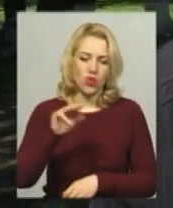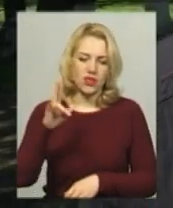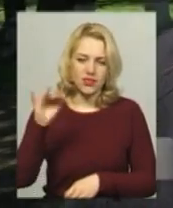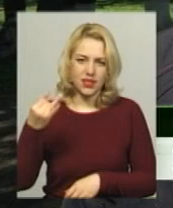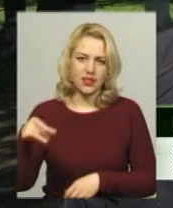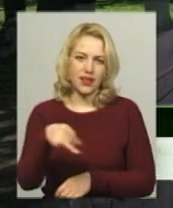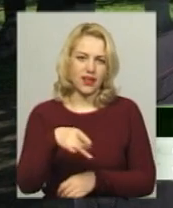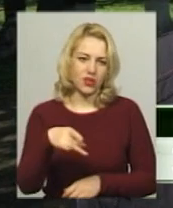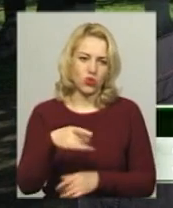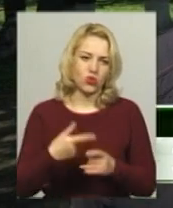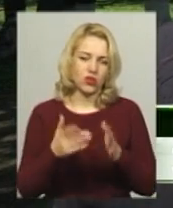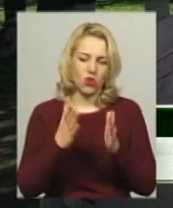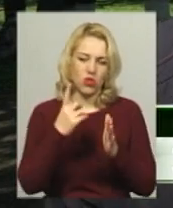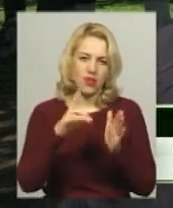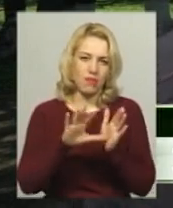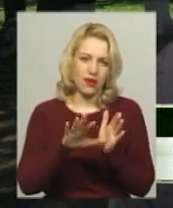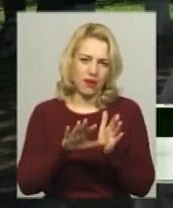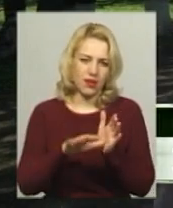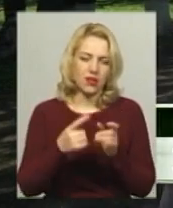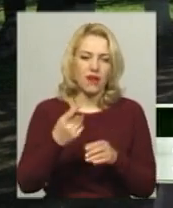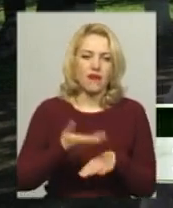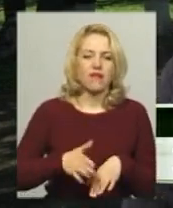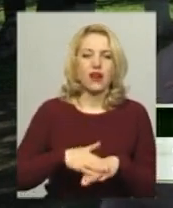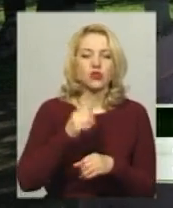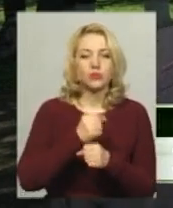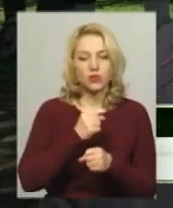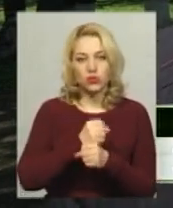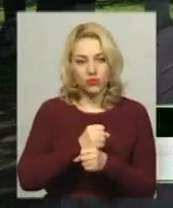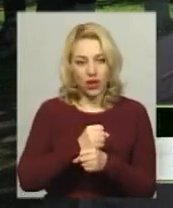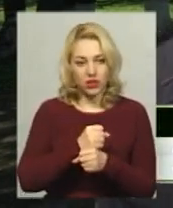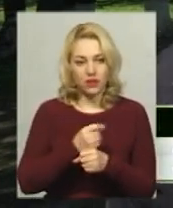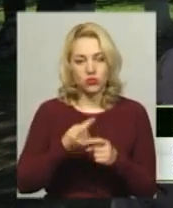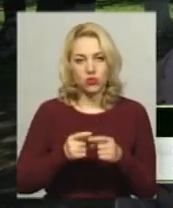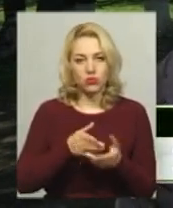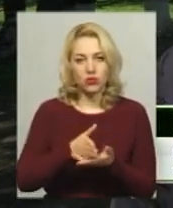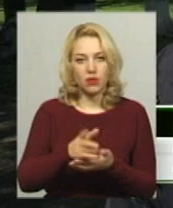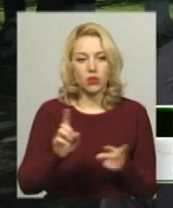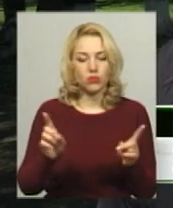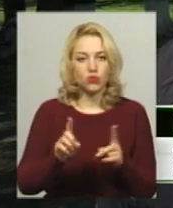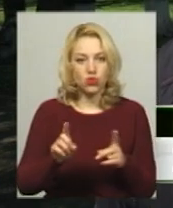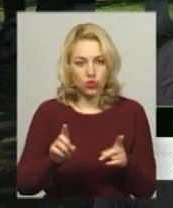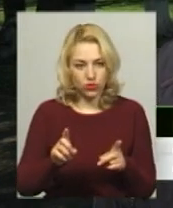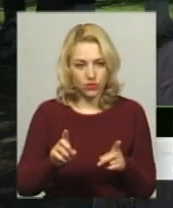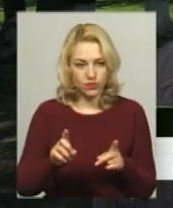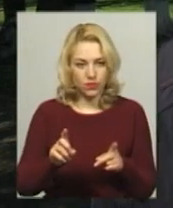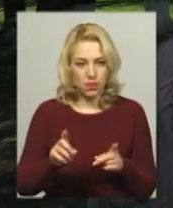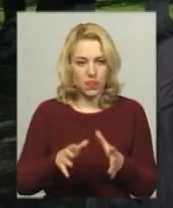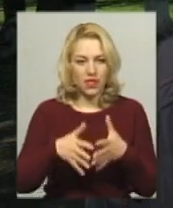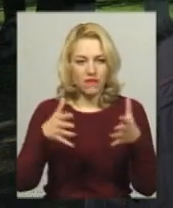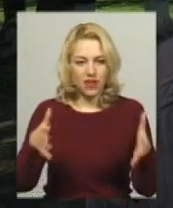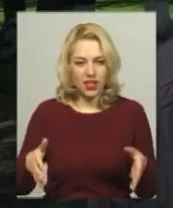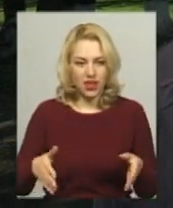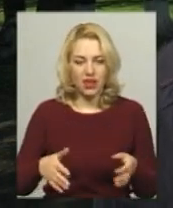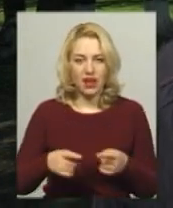одна бригада. Дуже важко працювати в тому напрямку, що велика